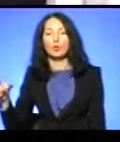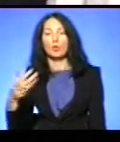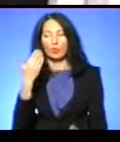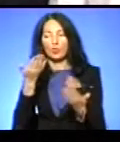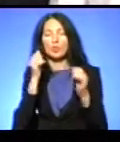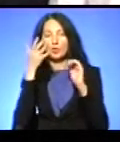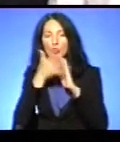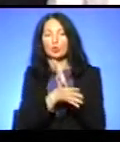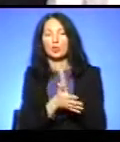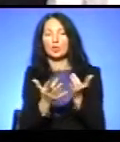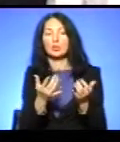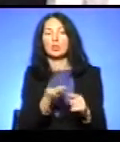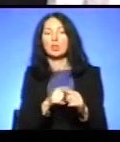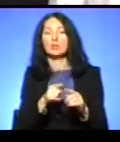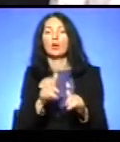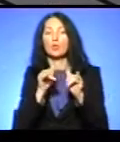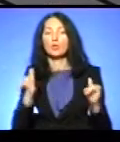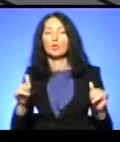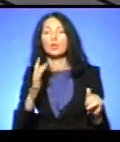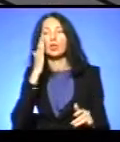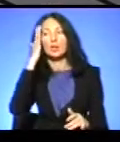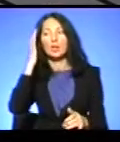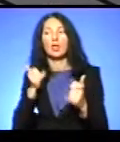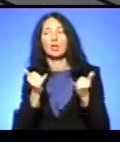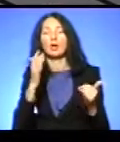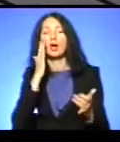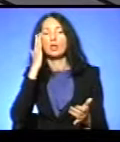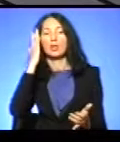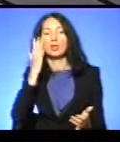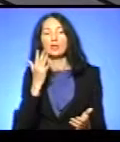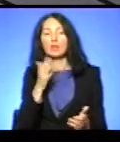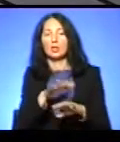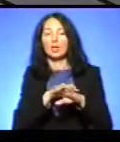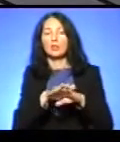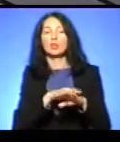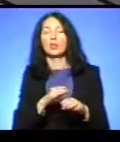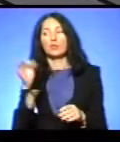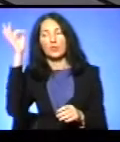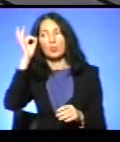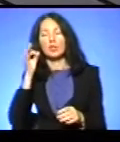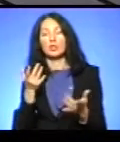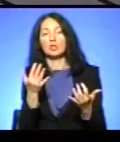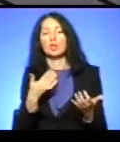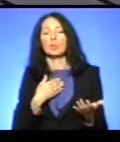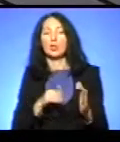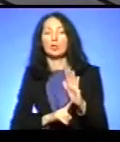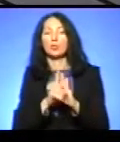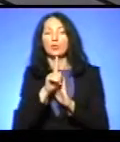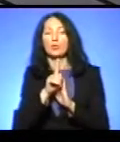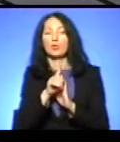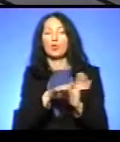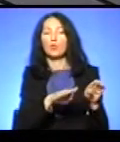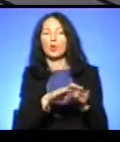поширена ідея донації в Німеччині, і наскільки ми зараз на початковому рівні. Ми